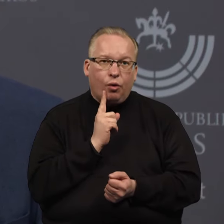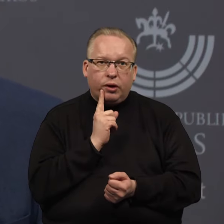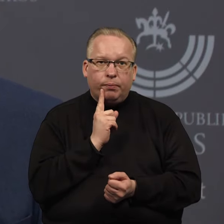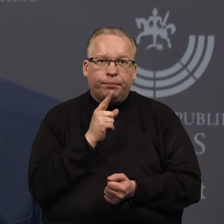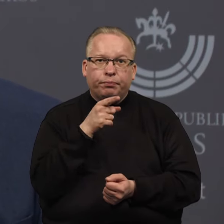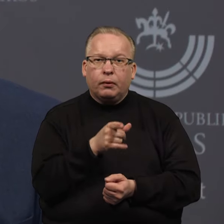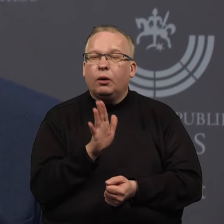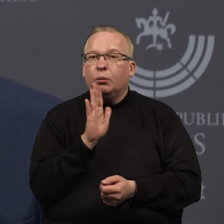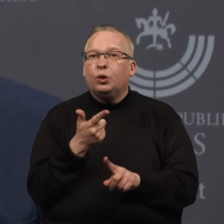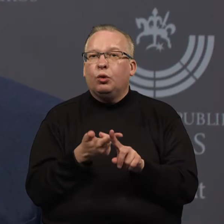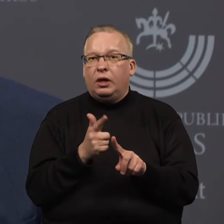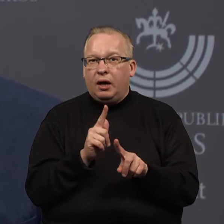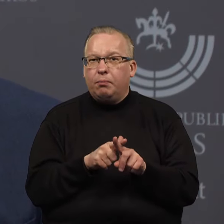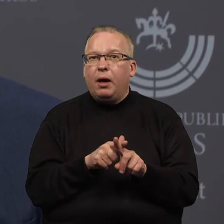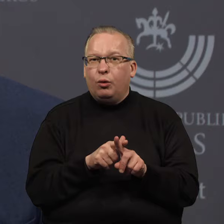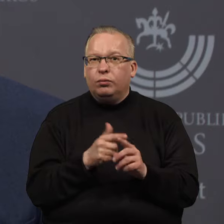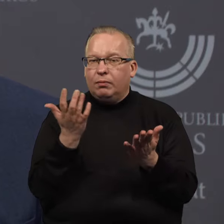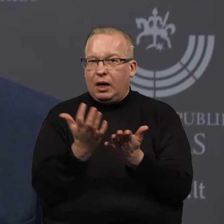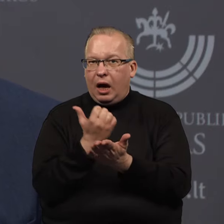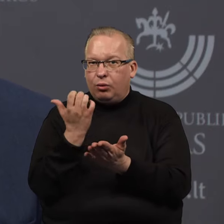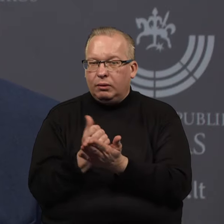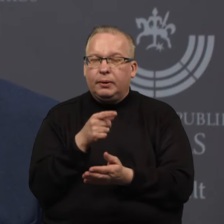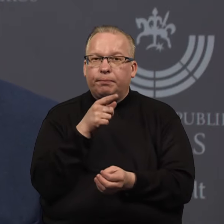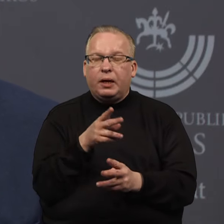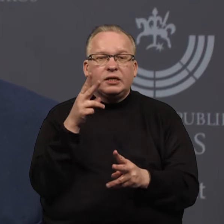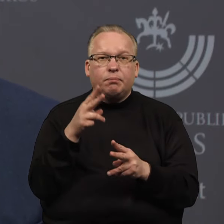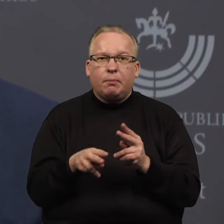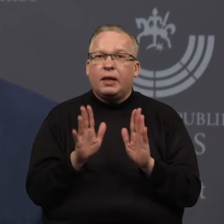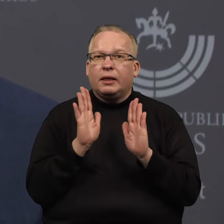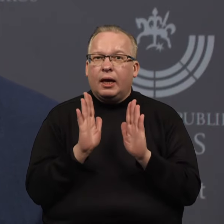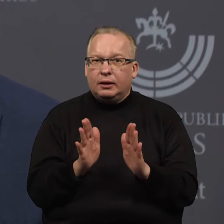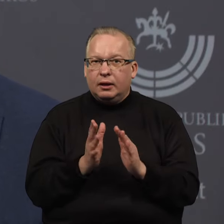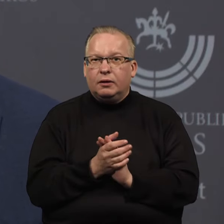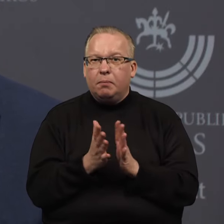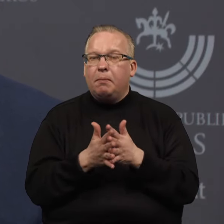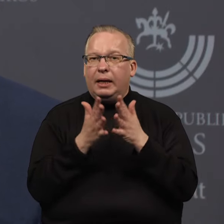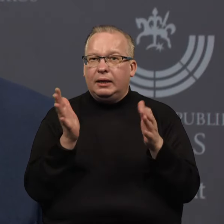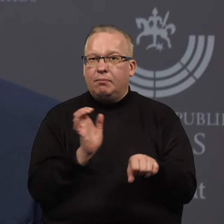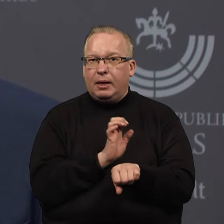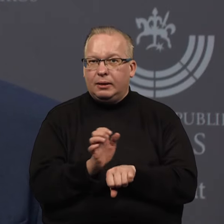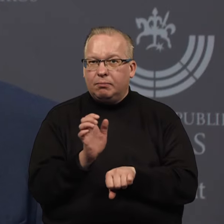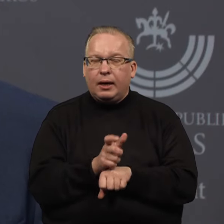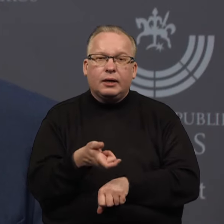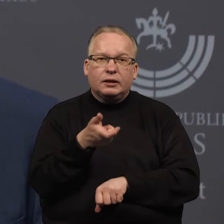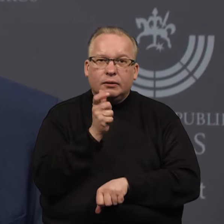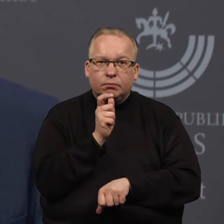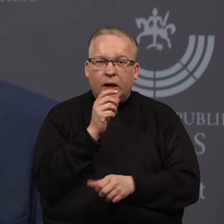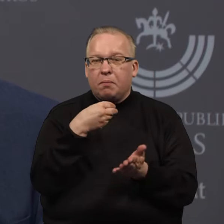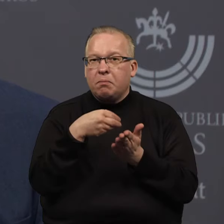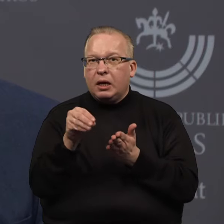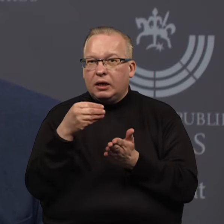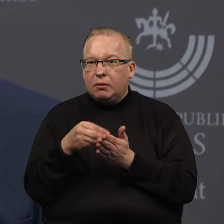kad jisai būtų labiau prieinamas? Tai šitas sprendimas, ne tik kad padidintų gamybą, vartojimą, prieinamumą,